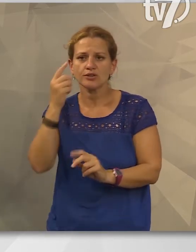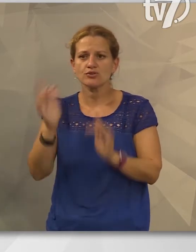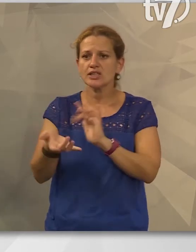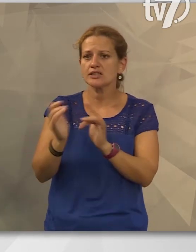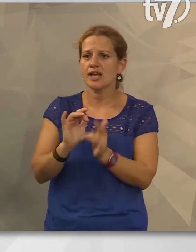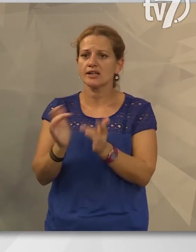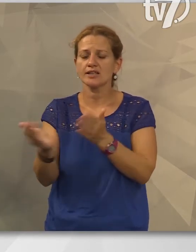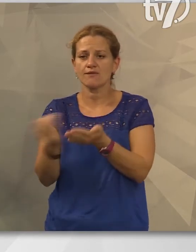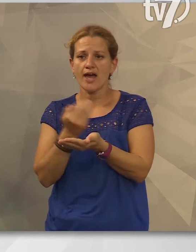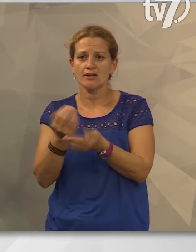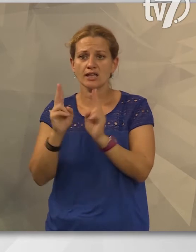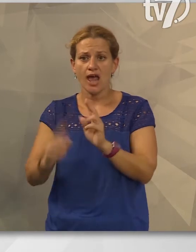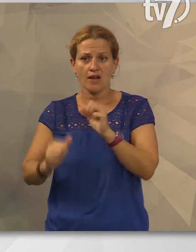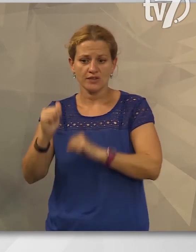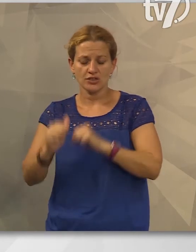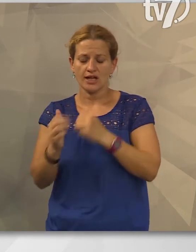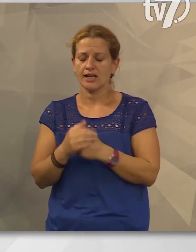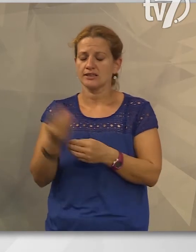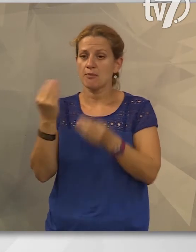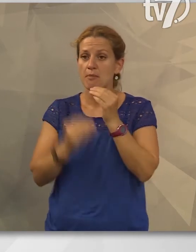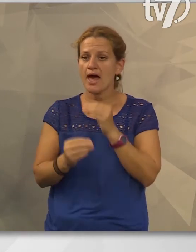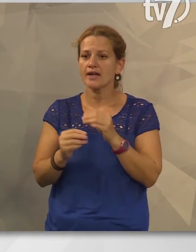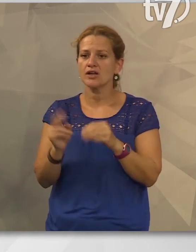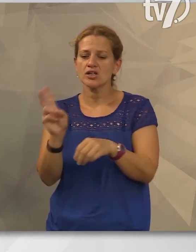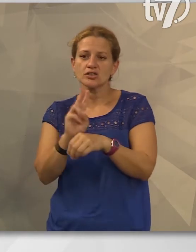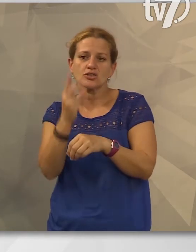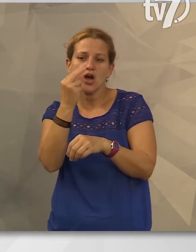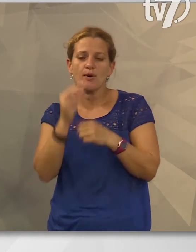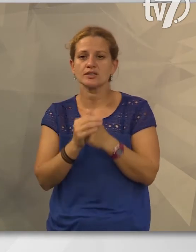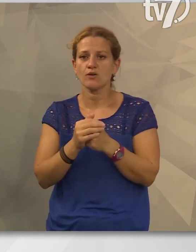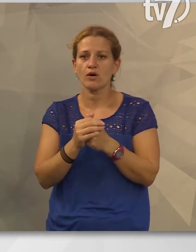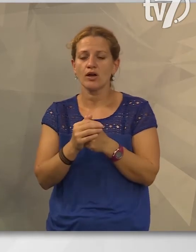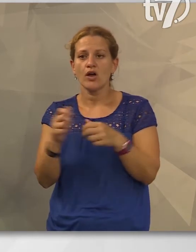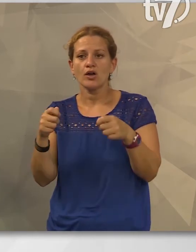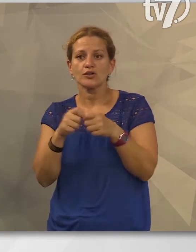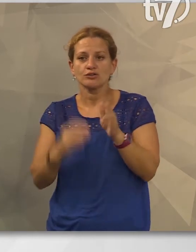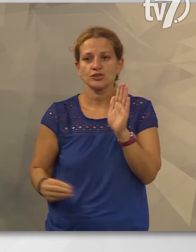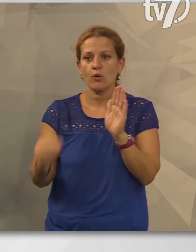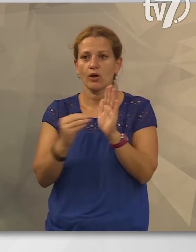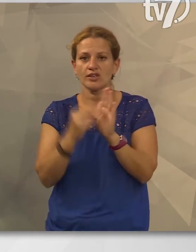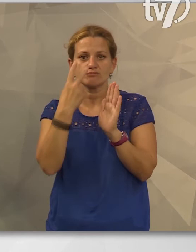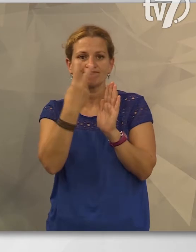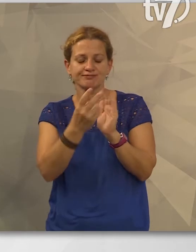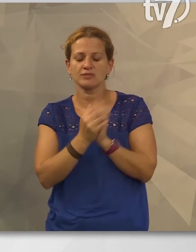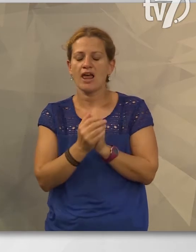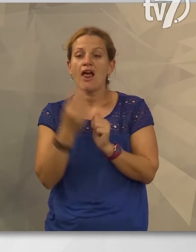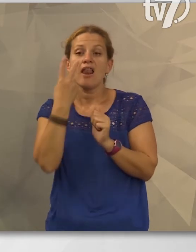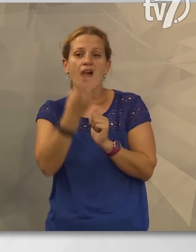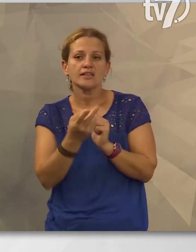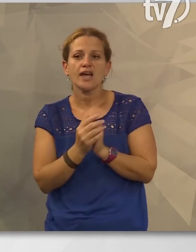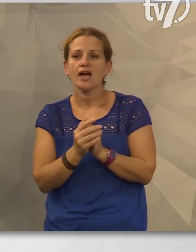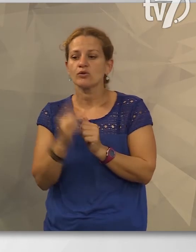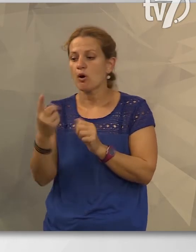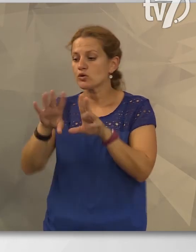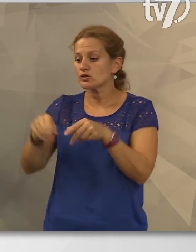felhasználóként kell viselkedniük, hiszen a kis kamaszok jelentős része fent van a közösségi oldalakon, és látják, mit posztolnak